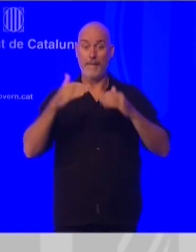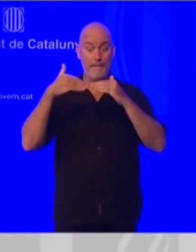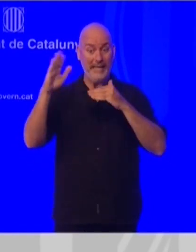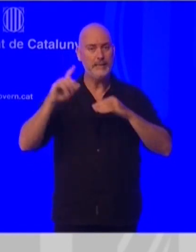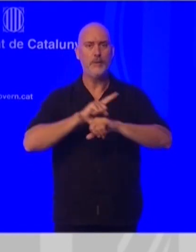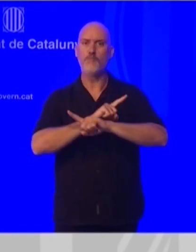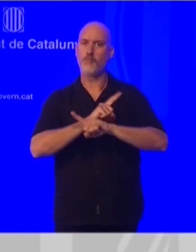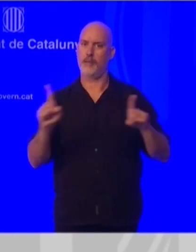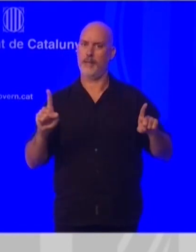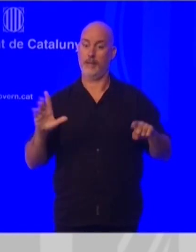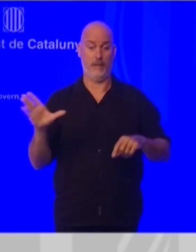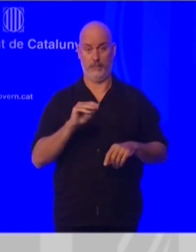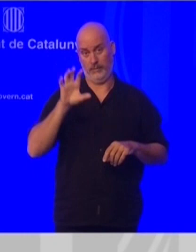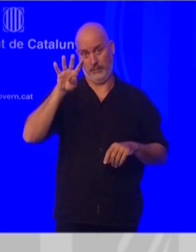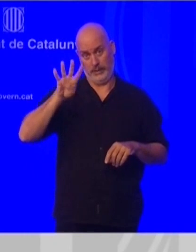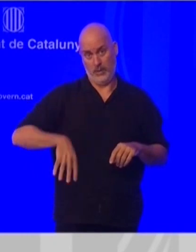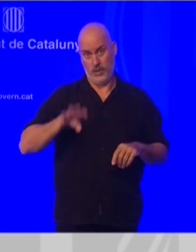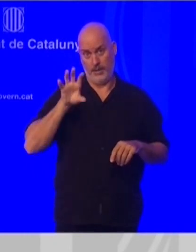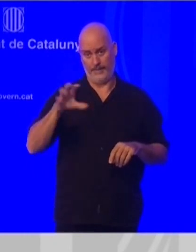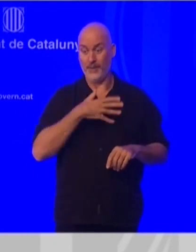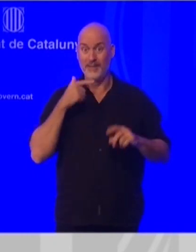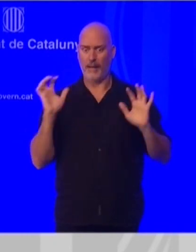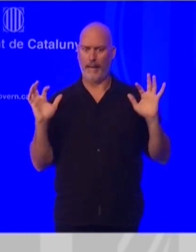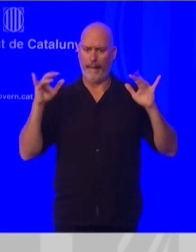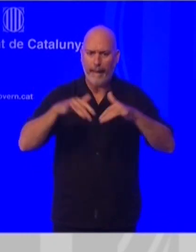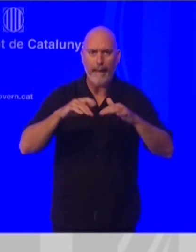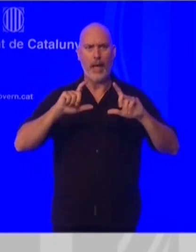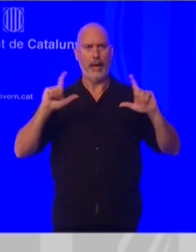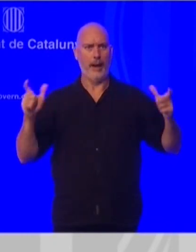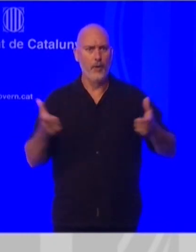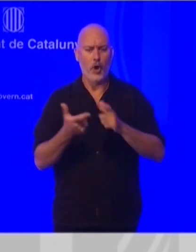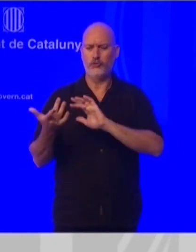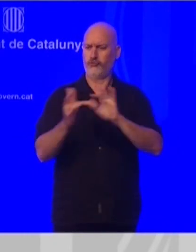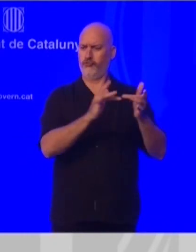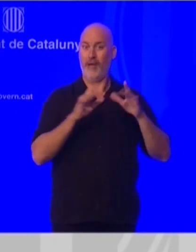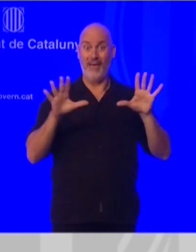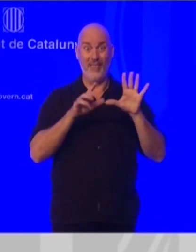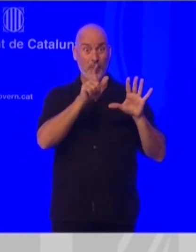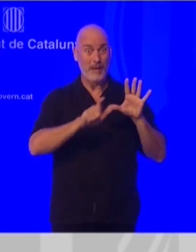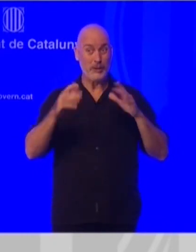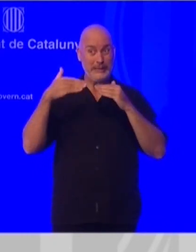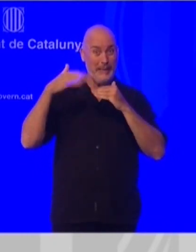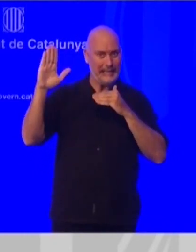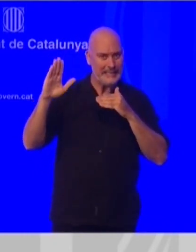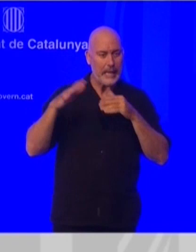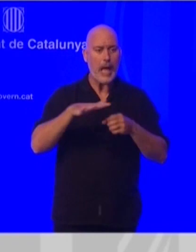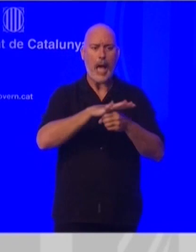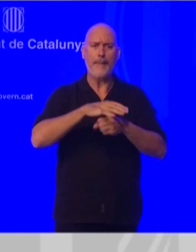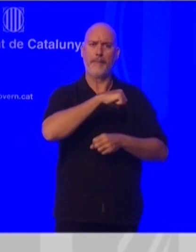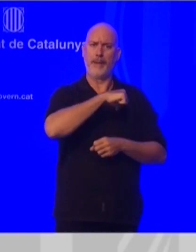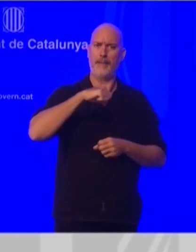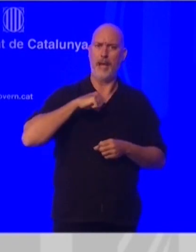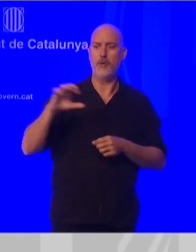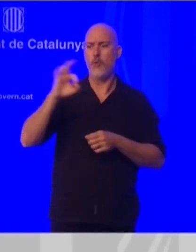el país. Això vol dir que es prohibeixen les trobades i reunions de més de 10 persones tant en l'àmbit privat com en l'àmbit